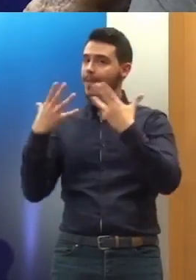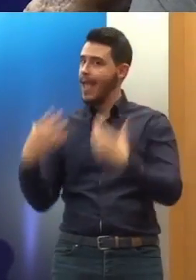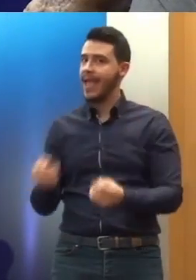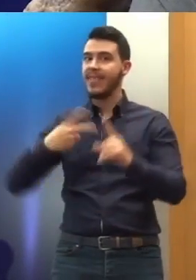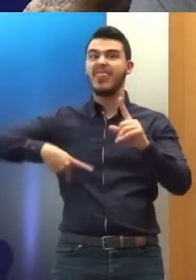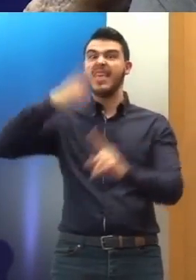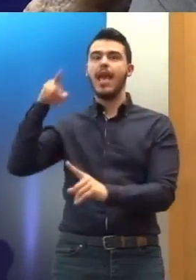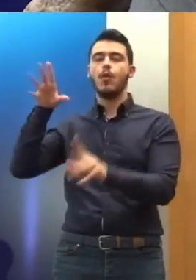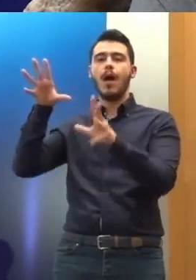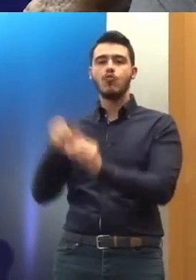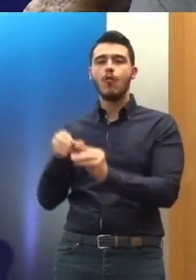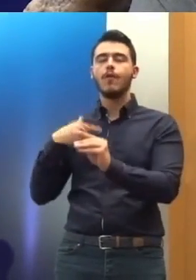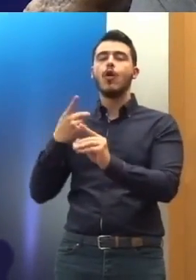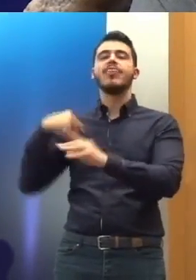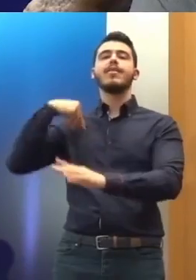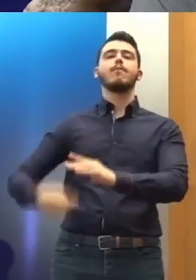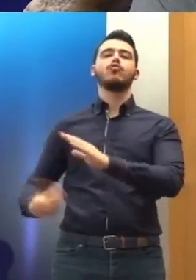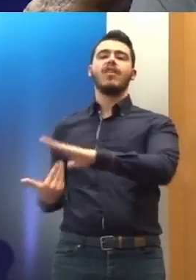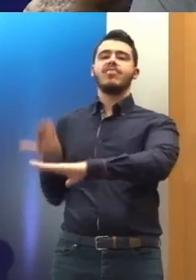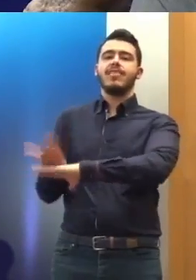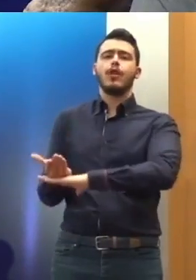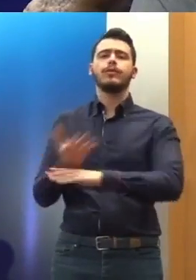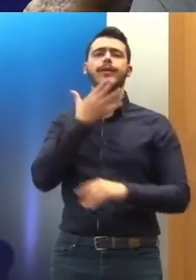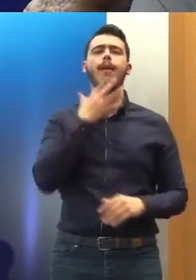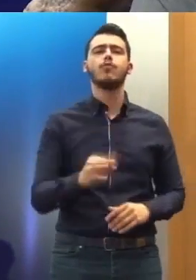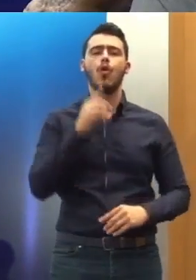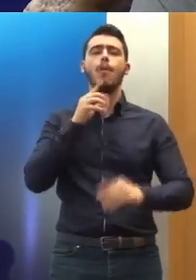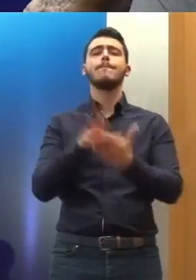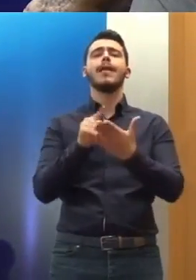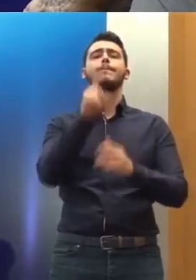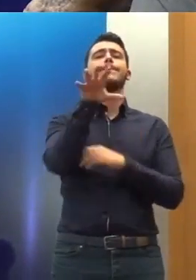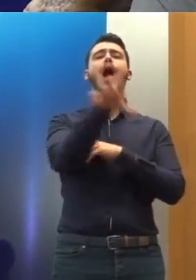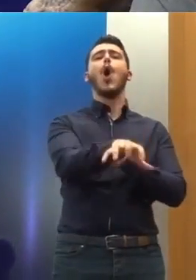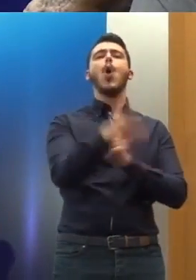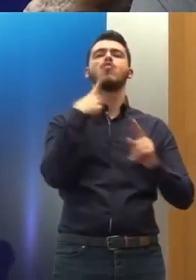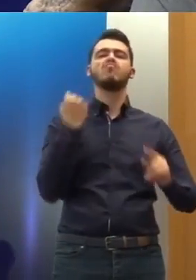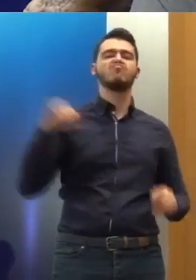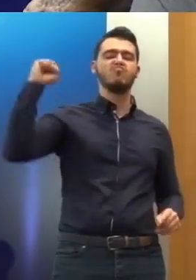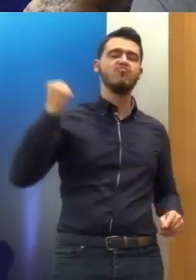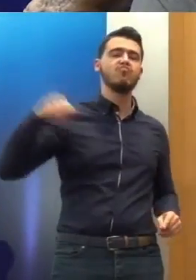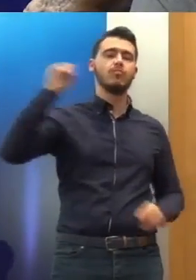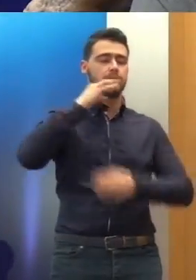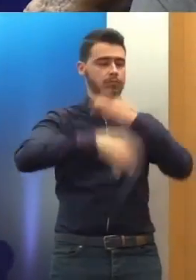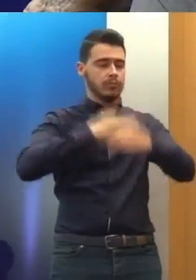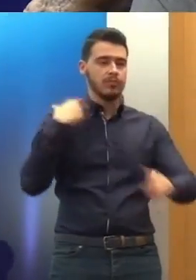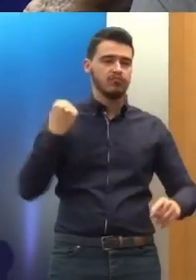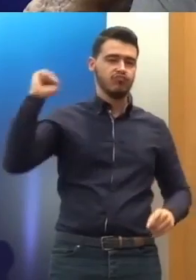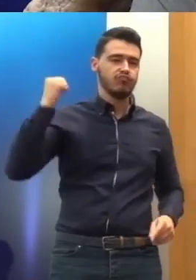προσκρούει στην πισματική άρνηση μιας χώρας να υλοποιήσει τις συστάσεις της.